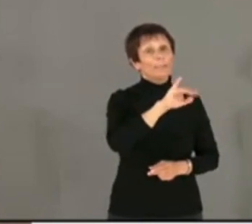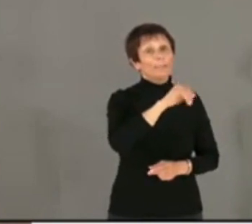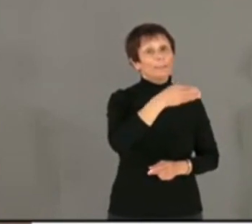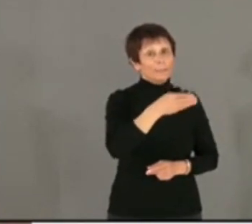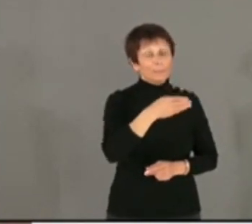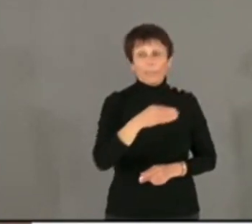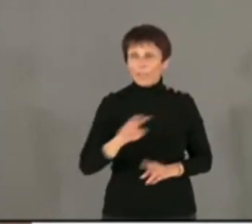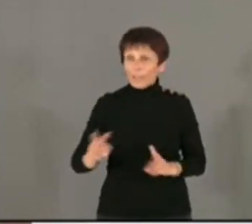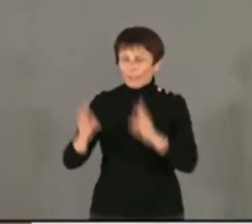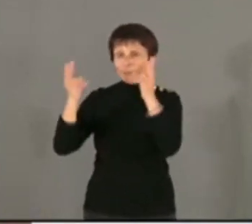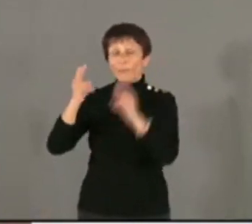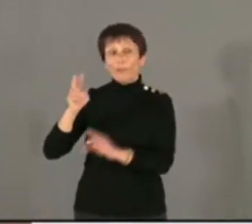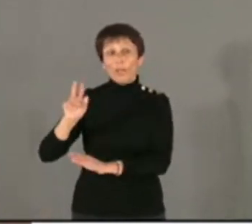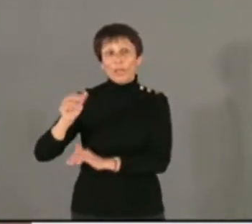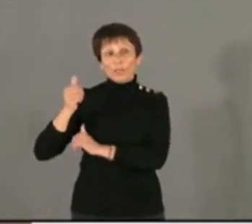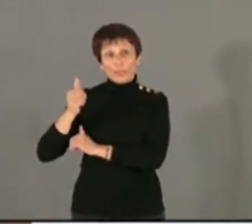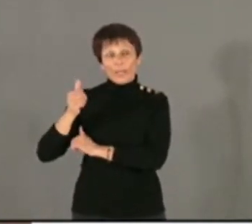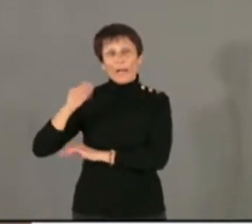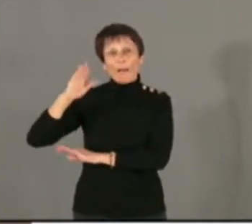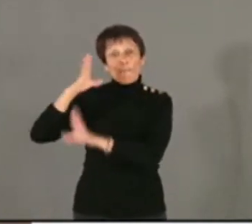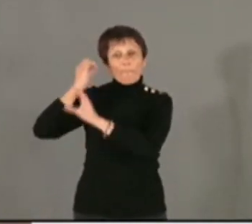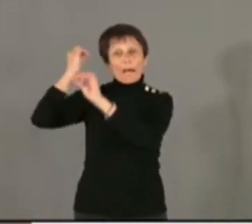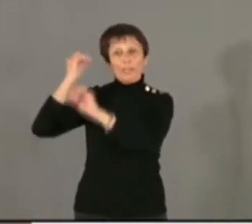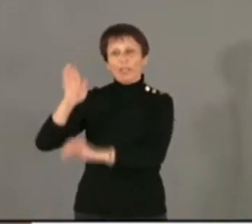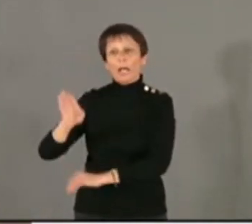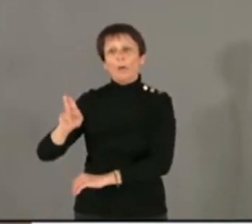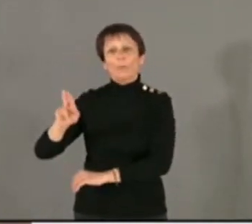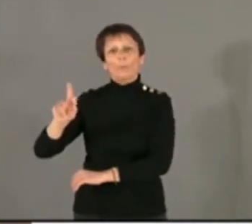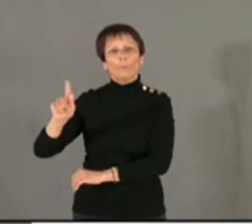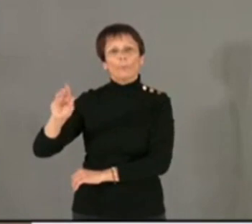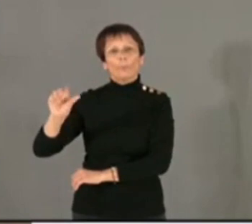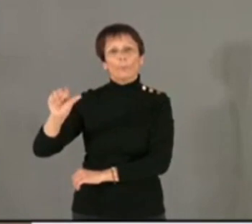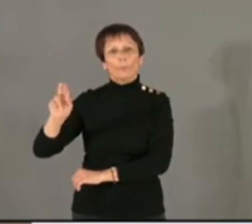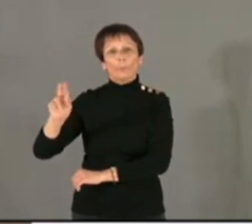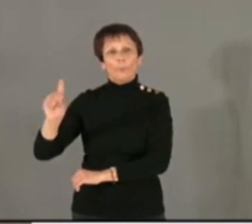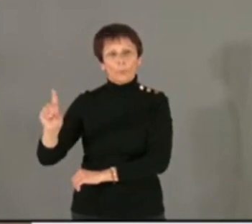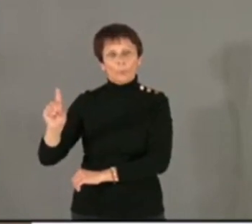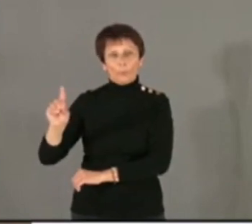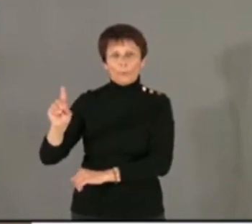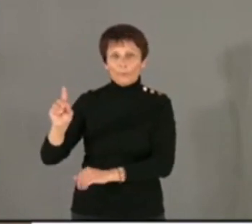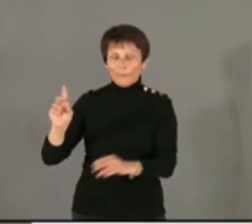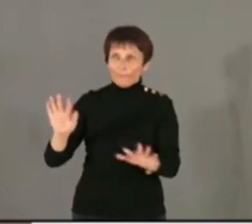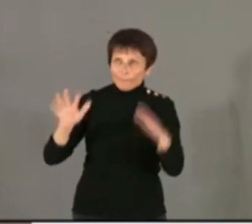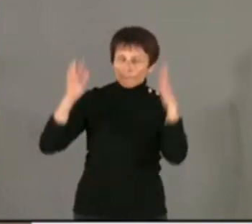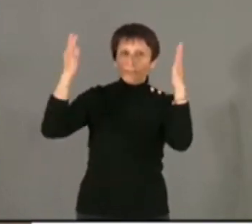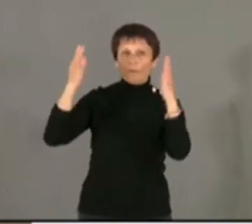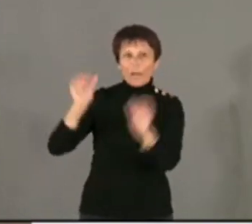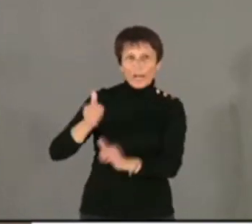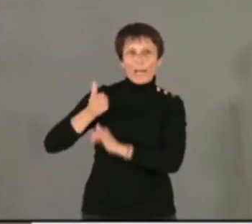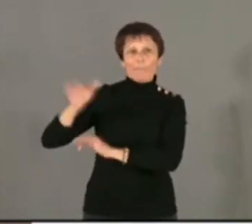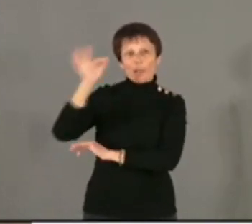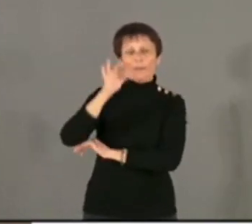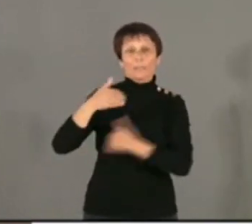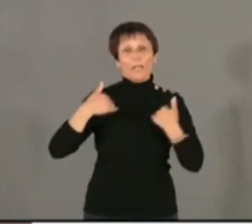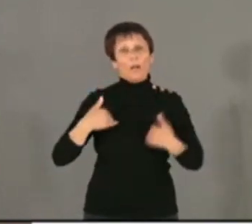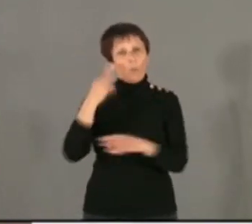Vive le général Bugeot. Vive le maréchal Bugeot. Vive l'armée française. Vive l'armée française. Moi, j l